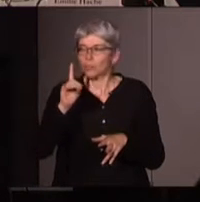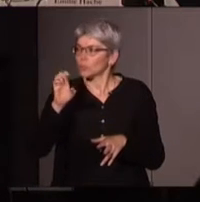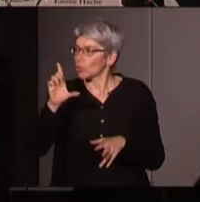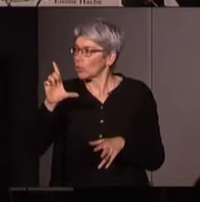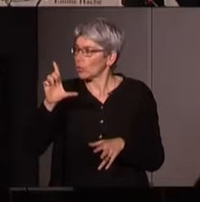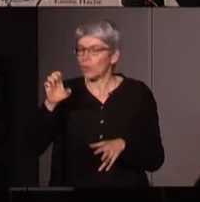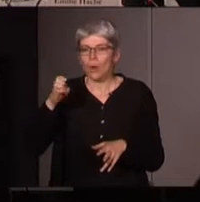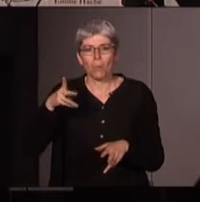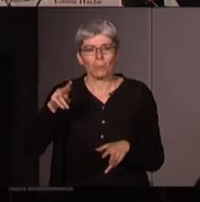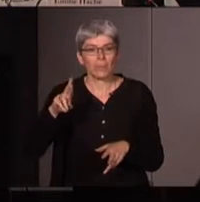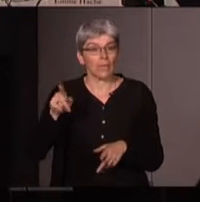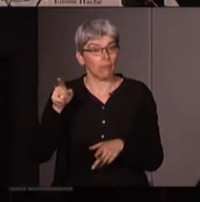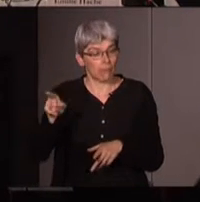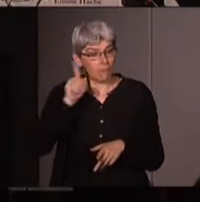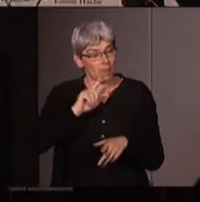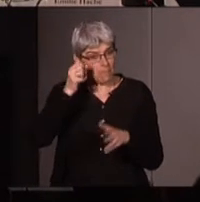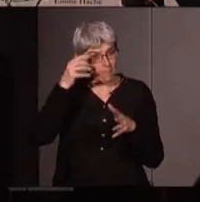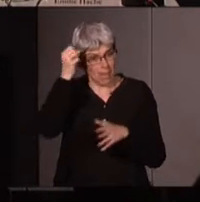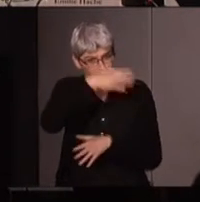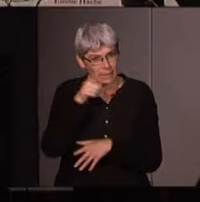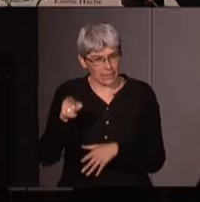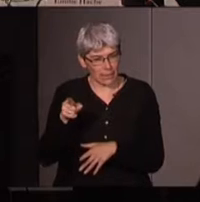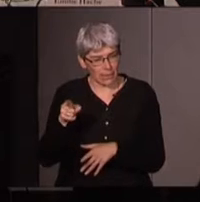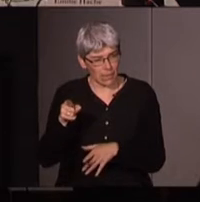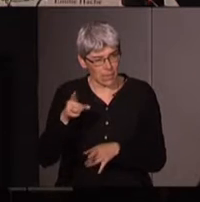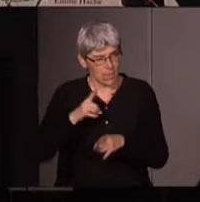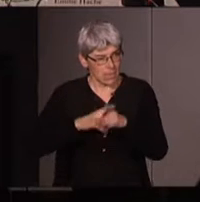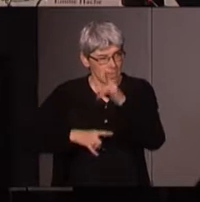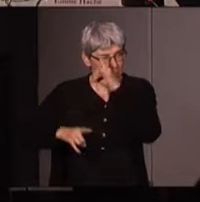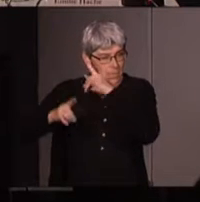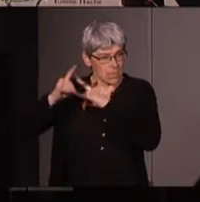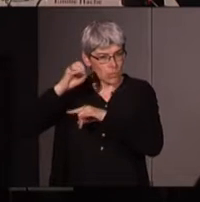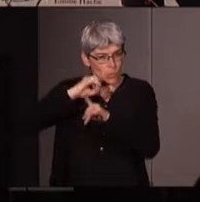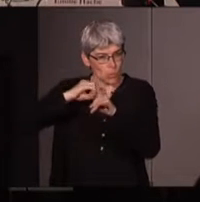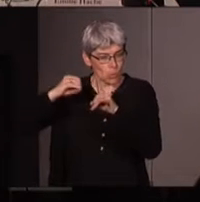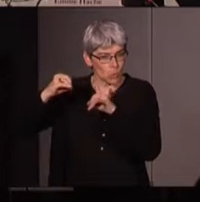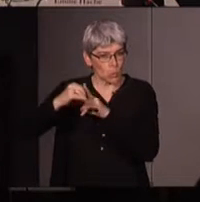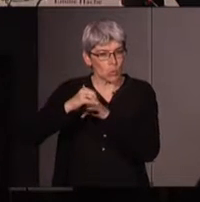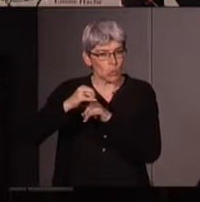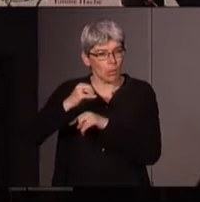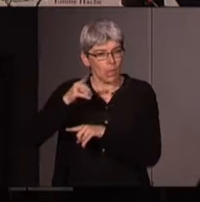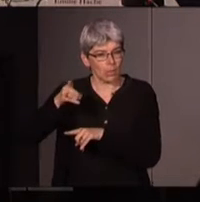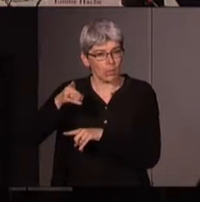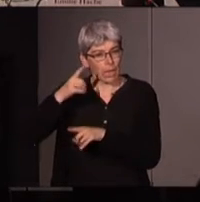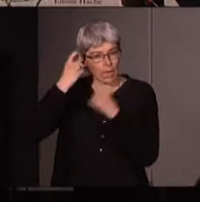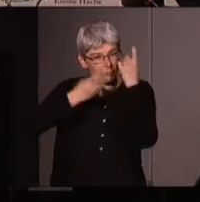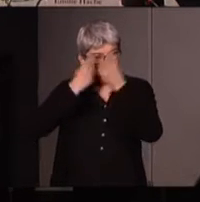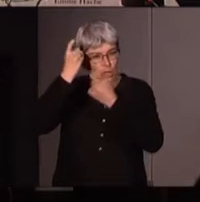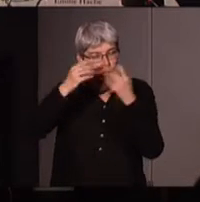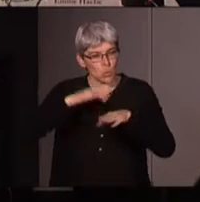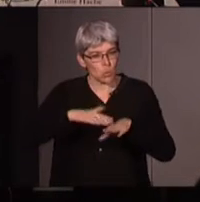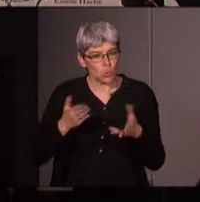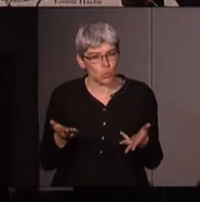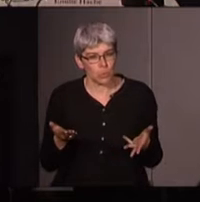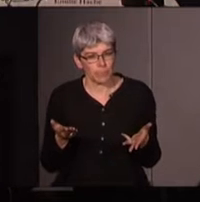réfléchit beaucoup c'est une américaine une socio-historienne américaine qui a beaucoup réfléchi sur